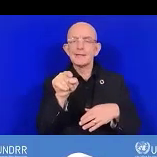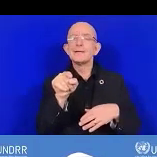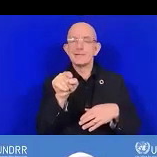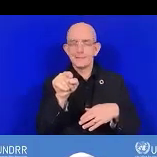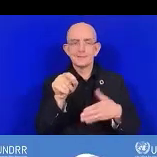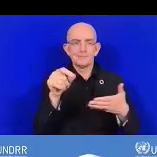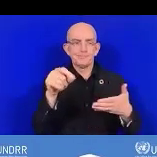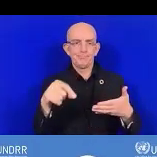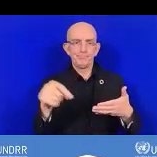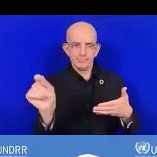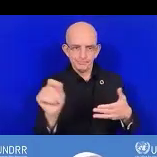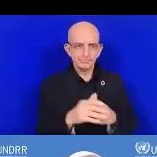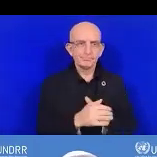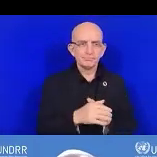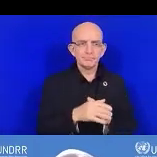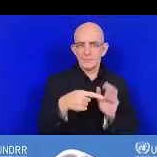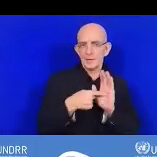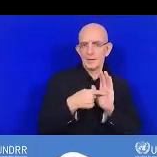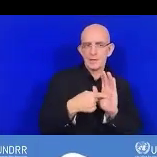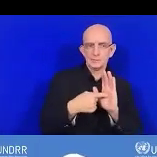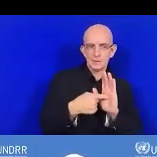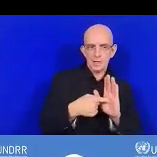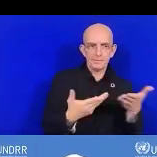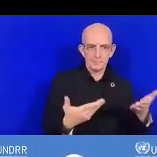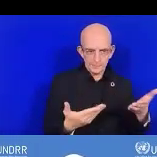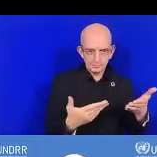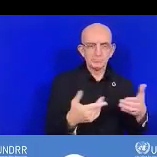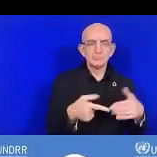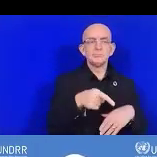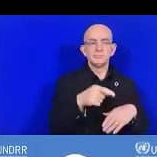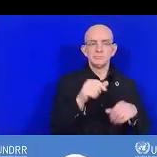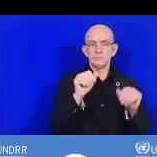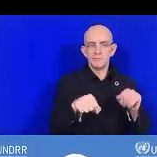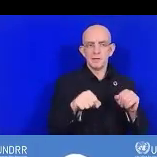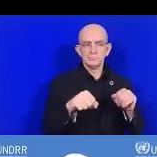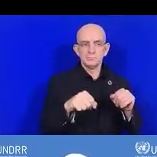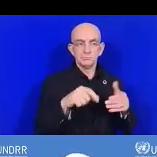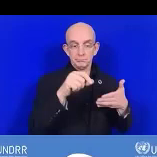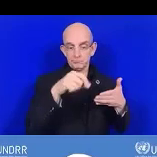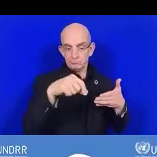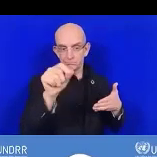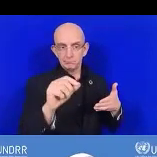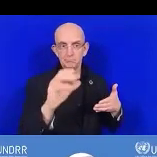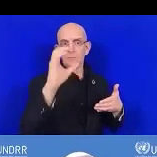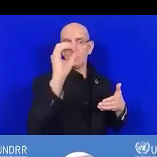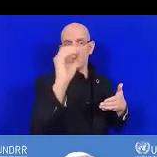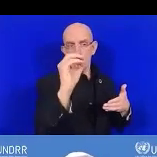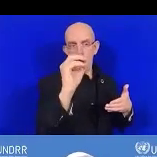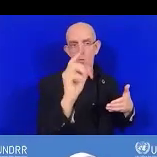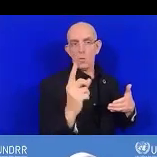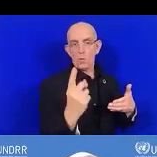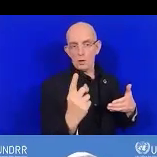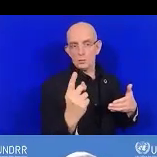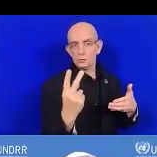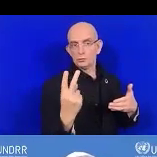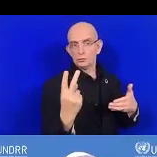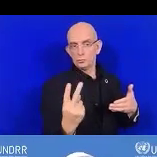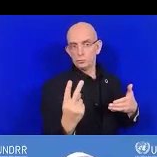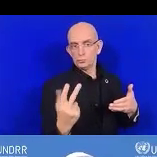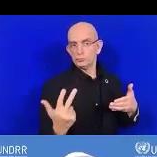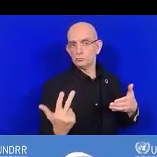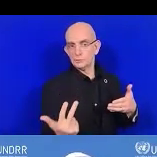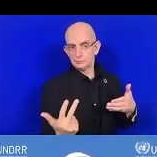0 à 3 où 0